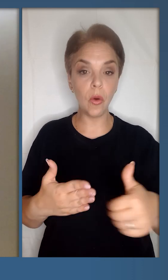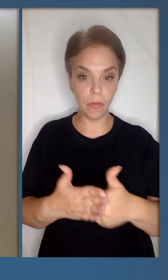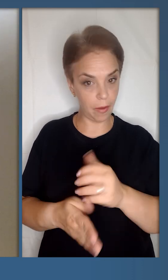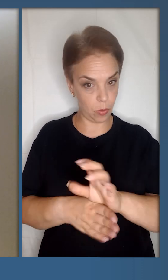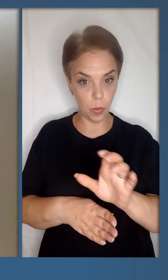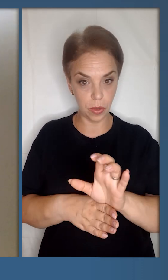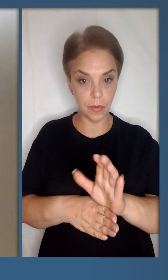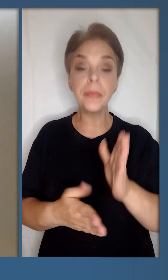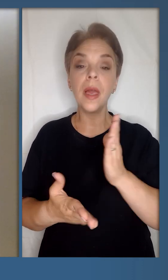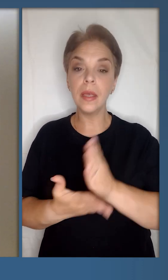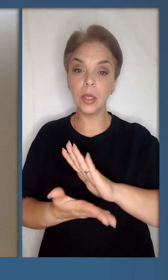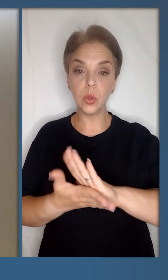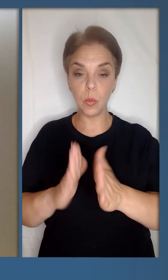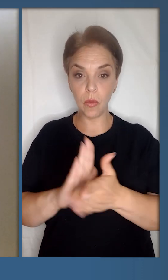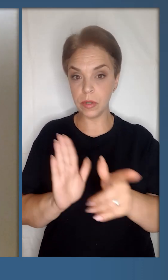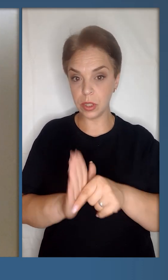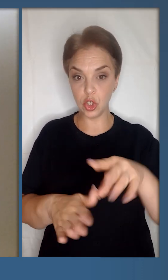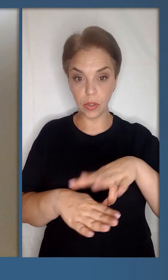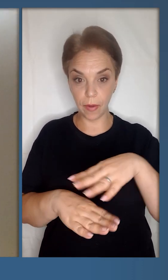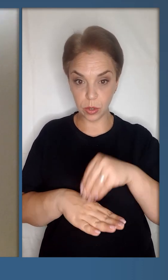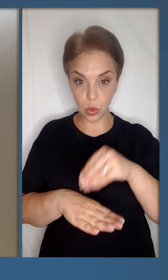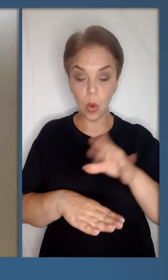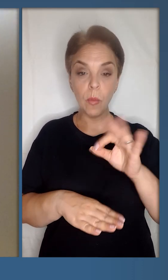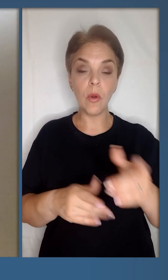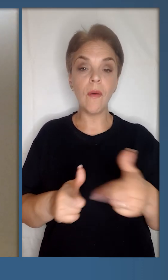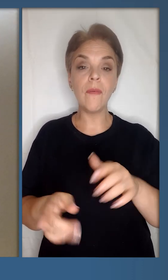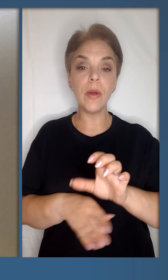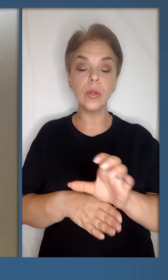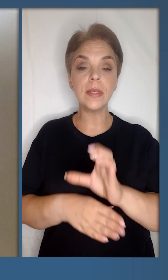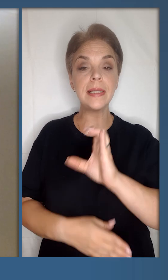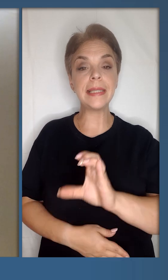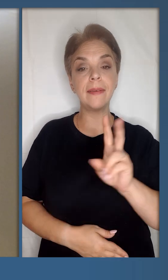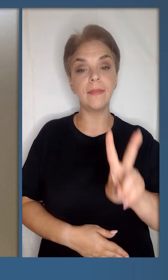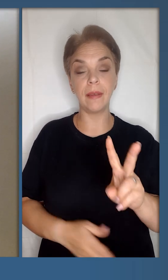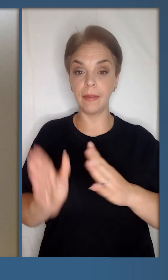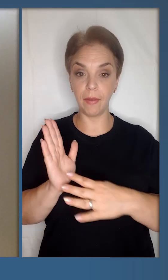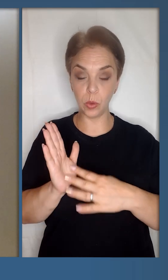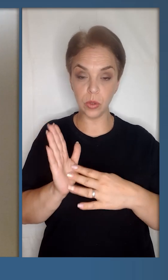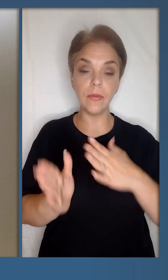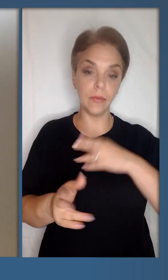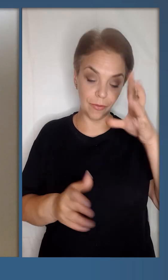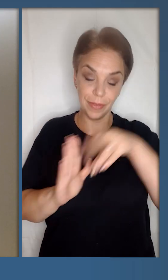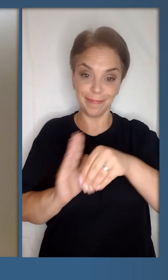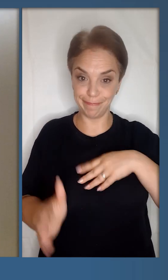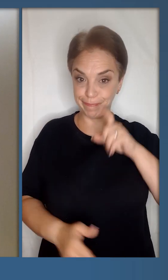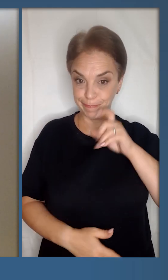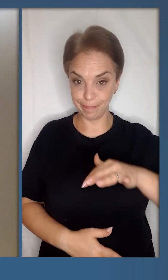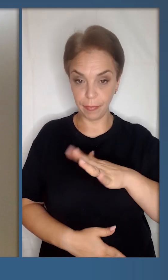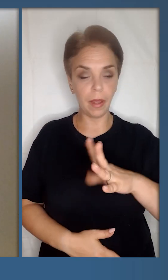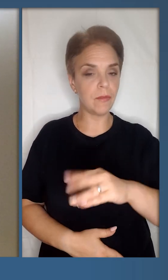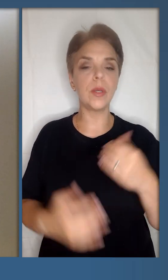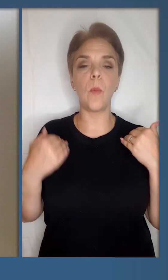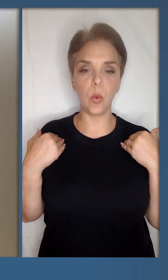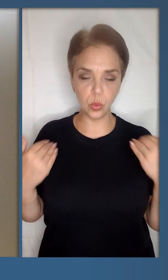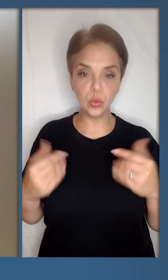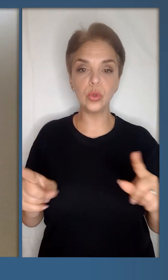виробництво. Є домовленості зі Швецією про виготовлення CV-90 в нашій державі. Все потужне,